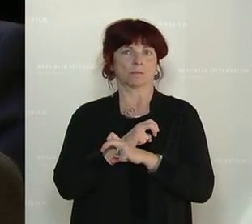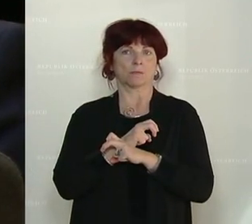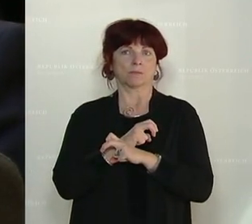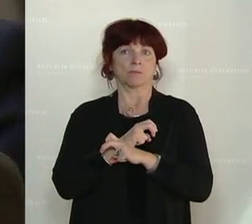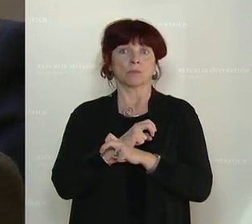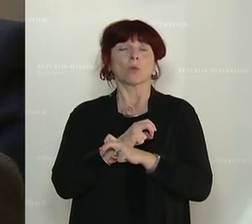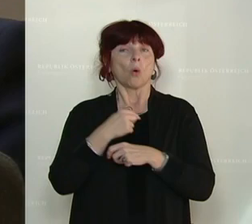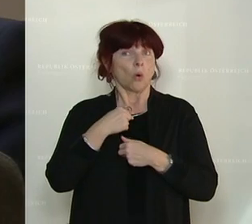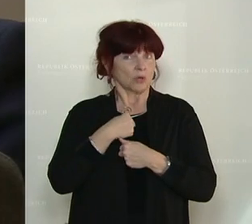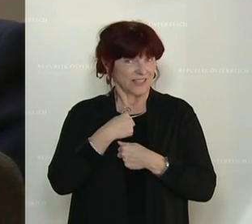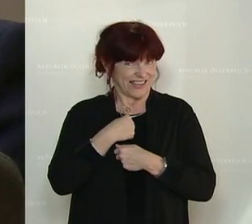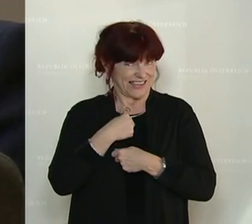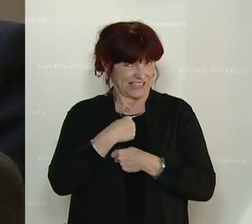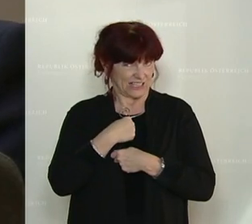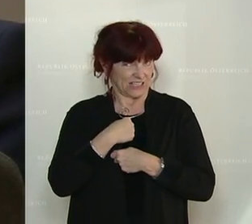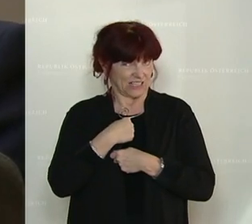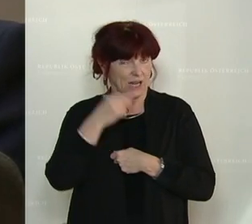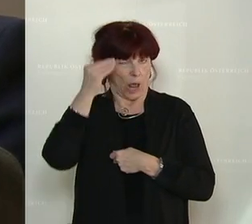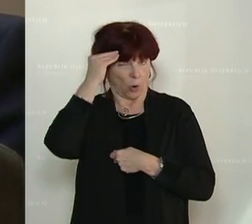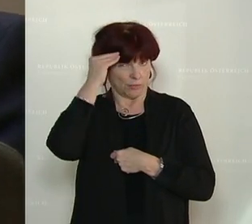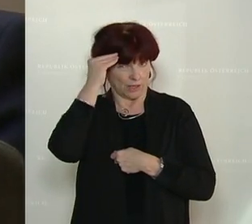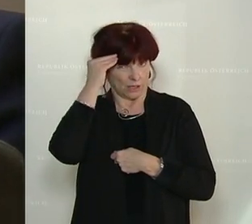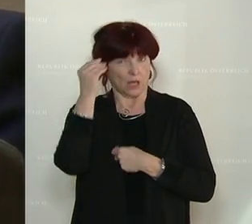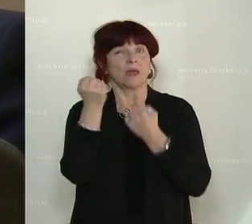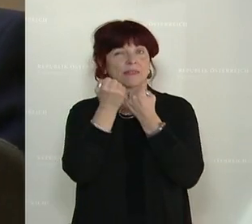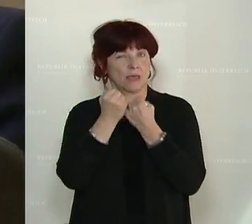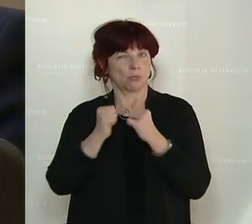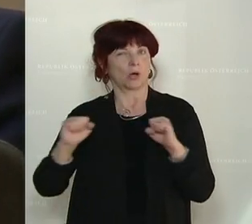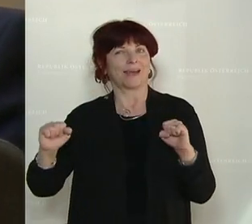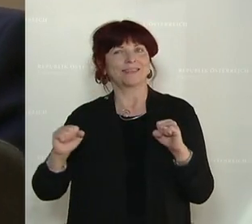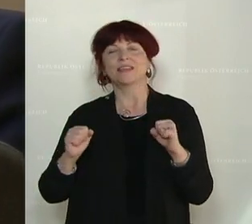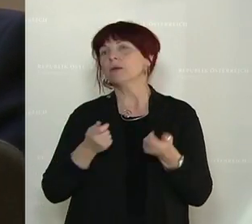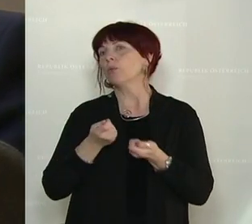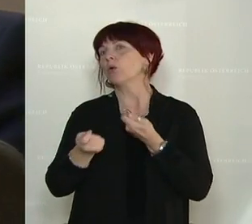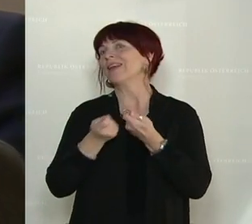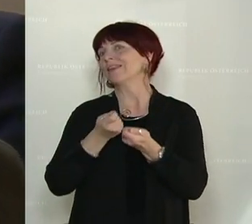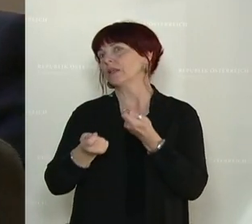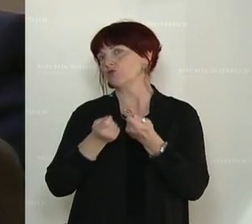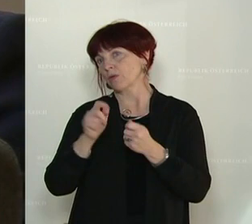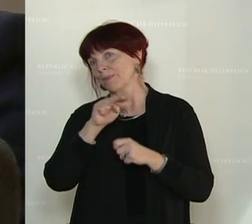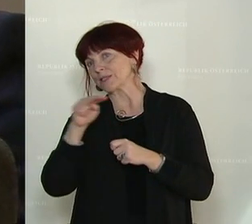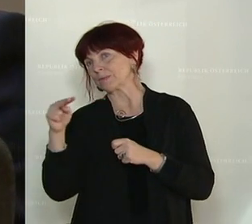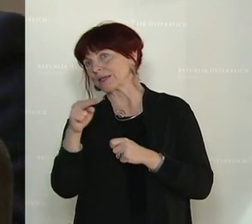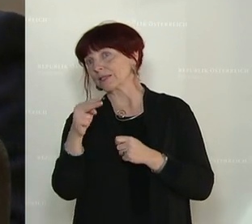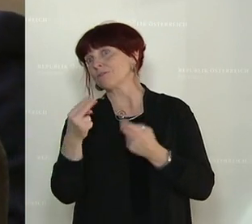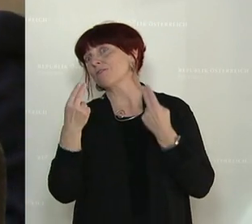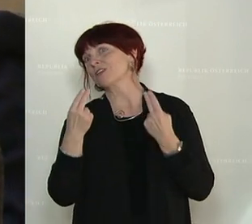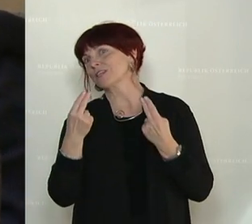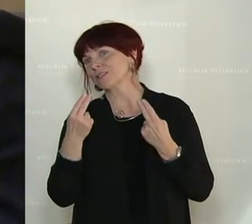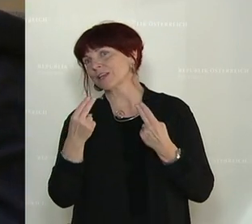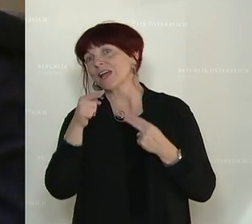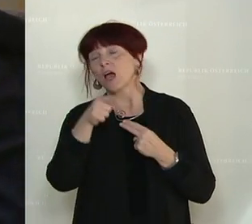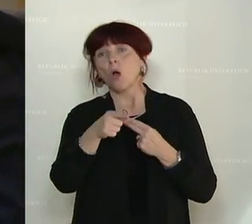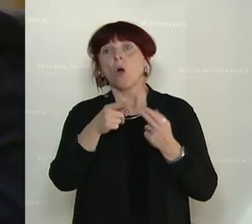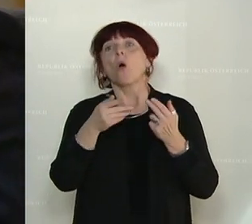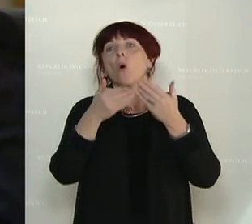Und ich halte es aus demokratiepolitischer Perspektive für zentral, dass die Öffentlichkeit über diesen gefährlichen